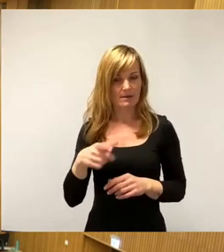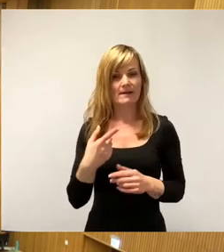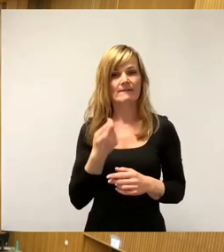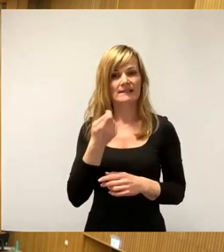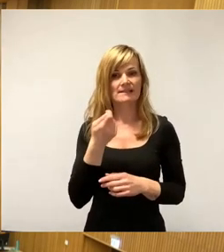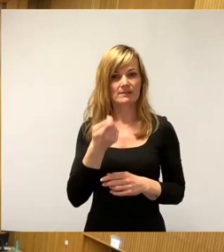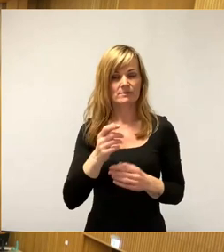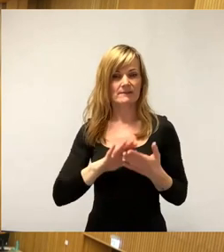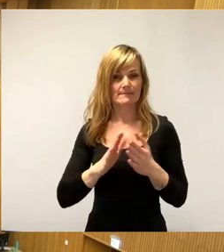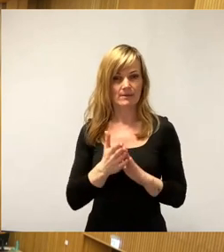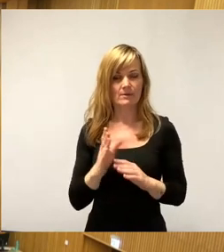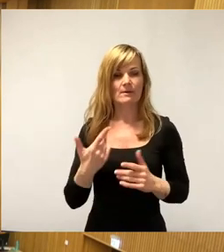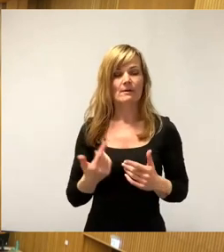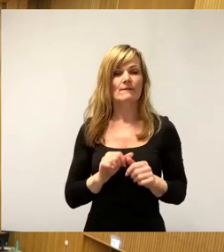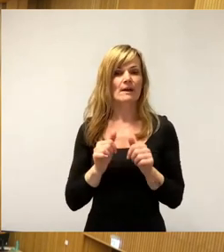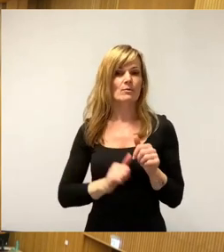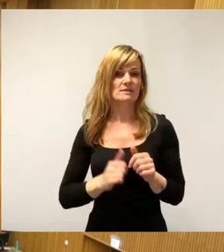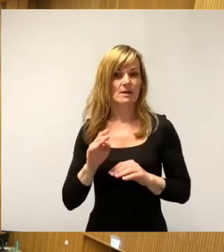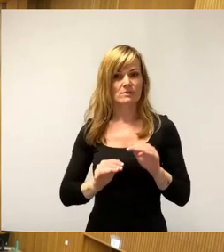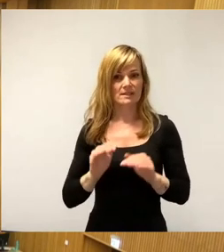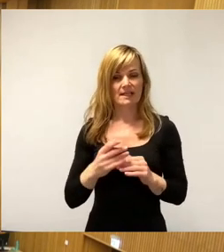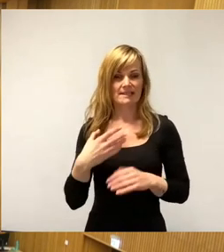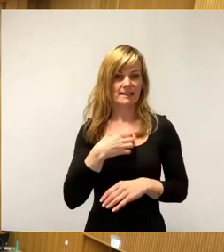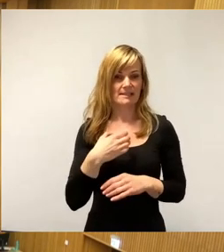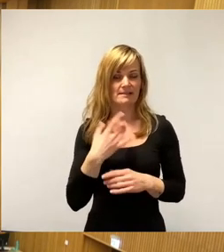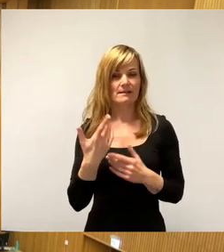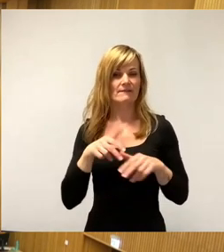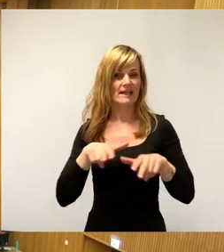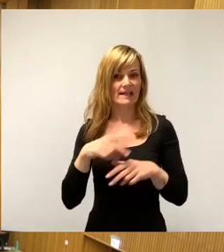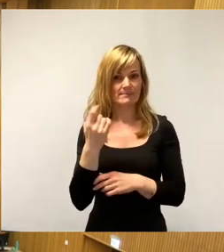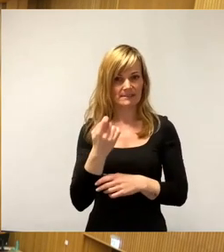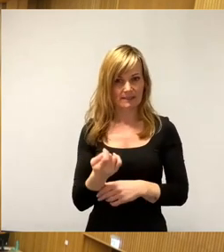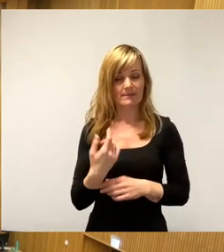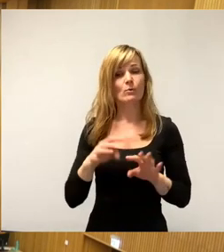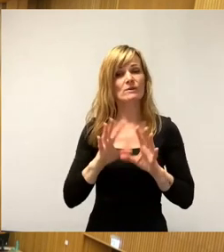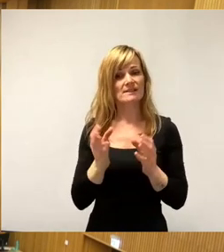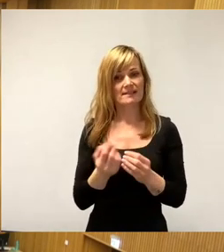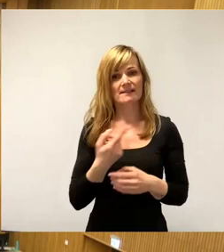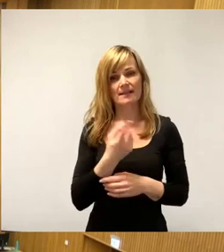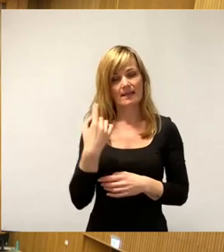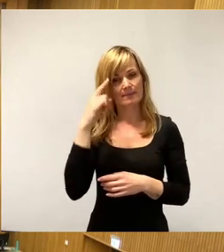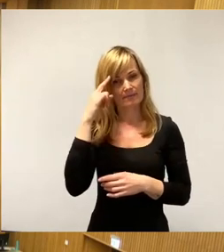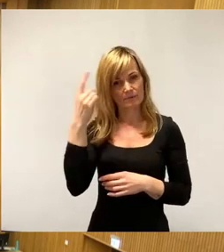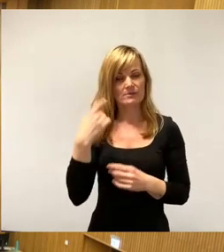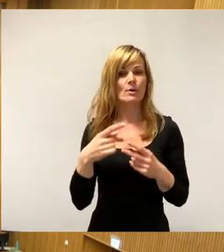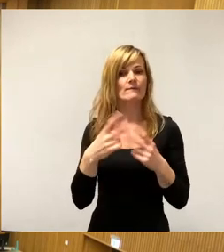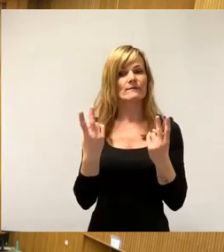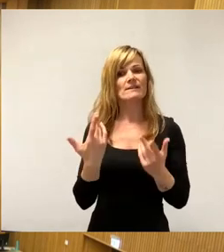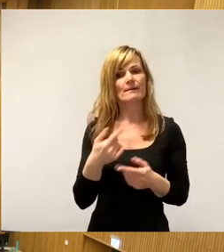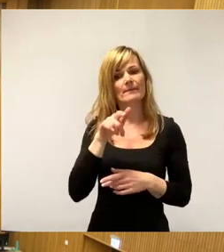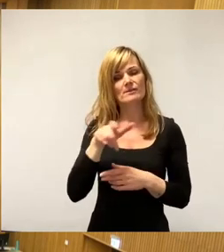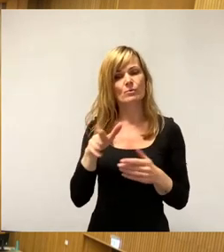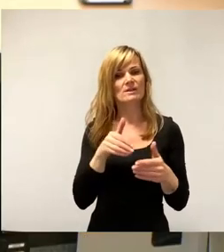Verlustausgleich Dresdner Verkehrsbetriebe. Grundsätzlich ist allen bewusst, dass der öffentliche Personennahverkehr ein defizitärer